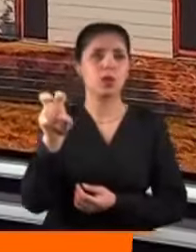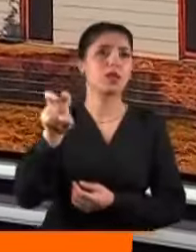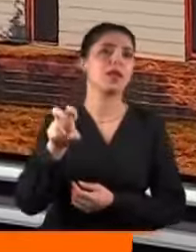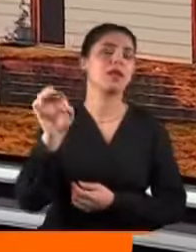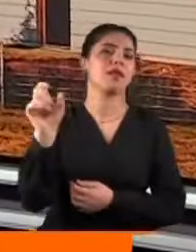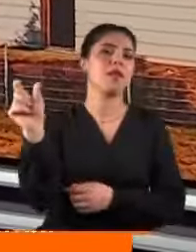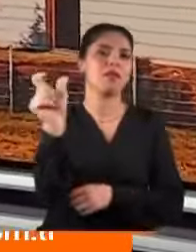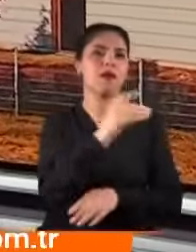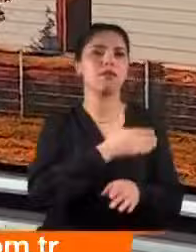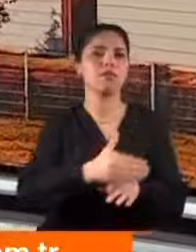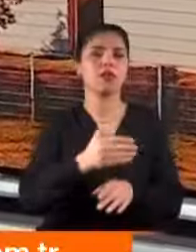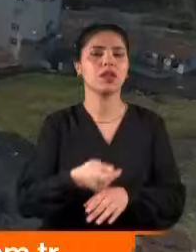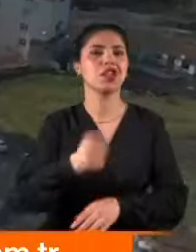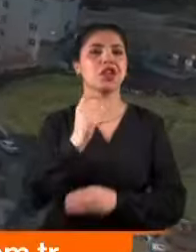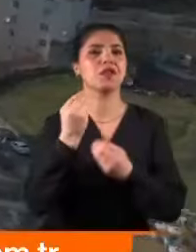kredi verilecek.